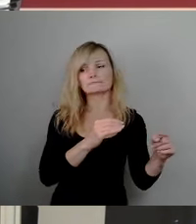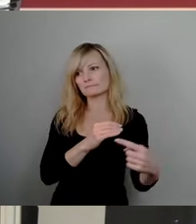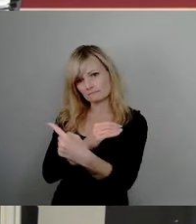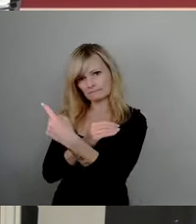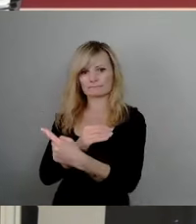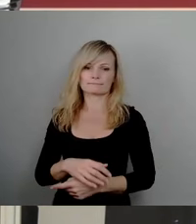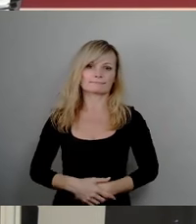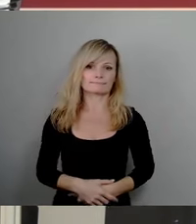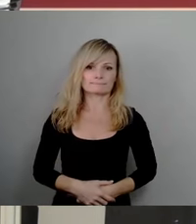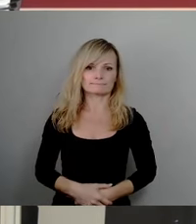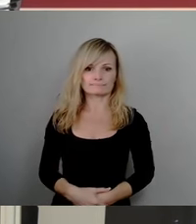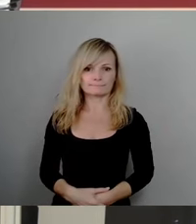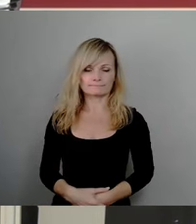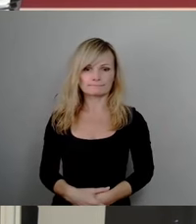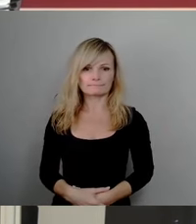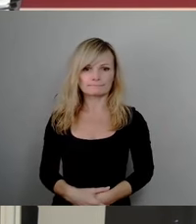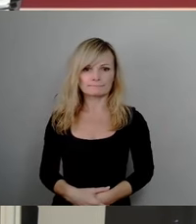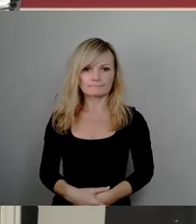draußen gehören. Frau Deinhardt, bitte.